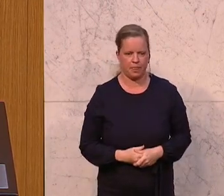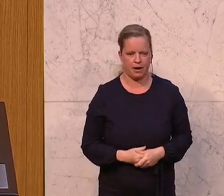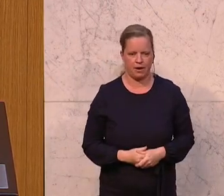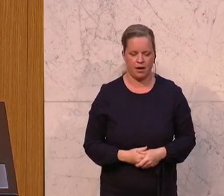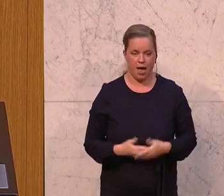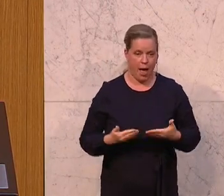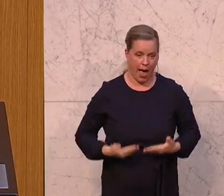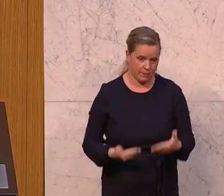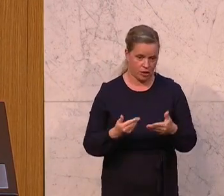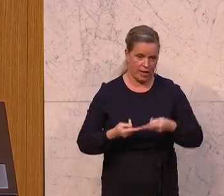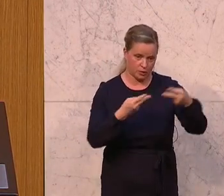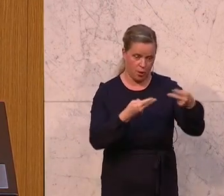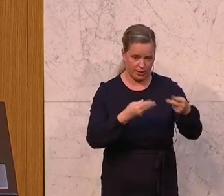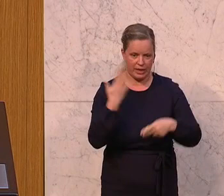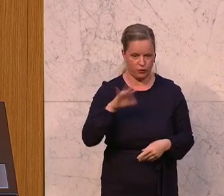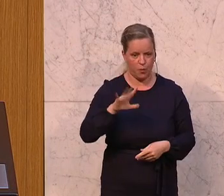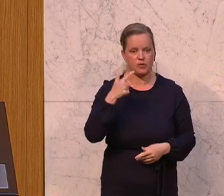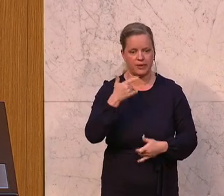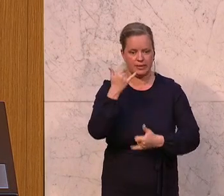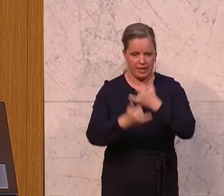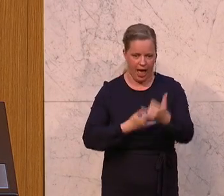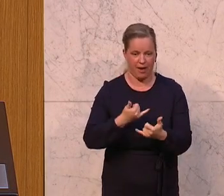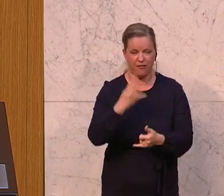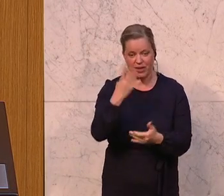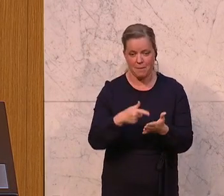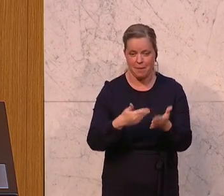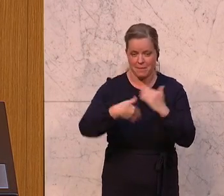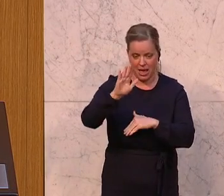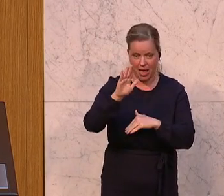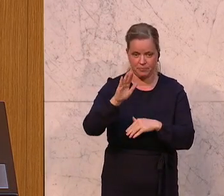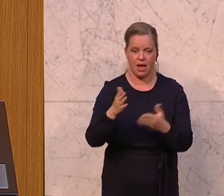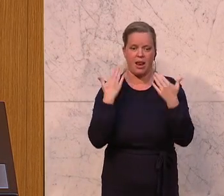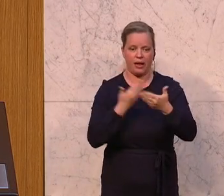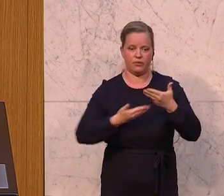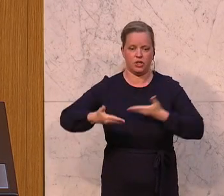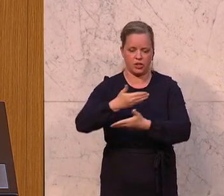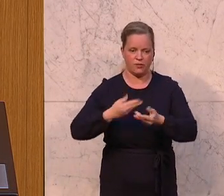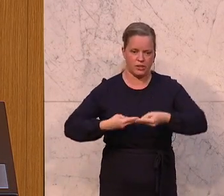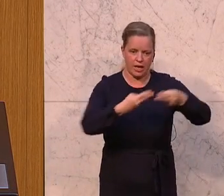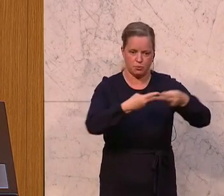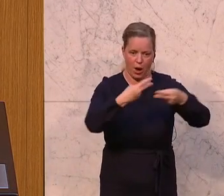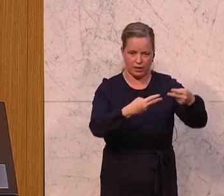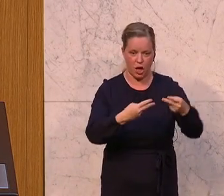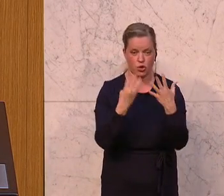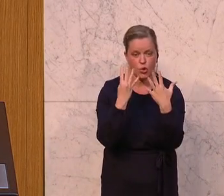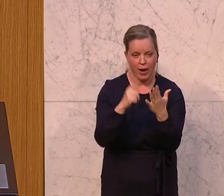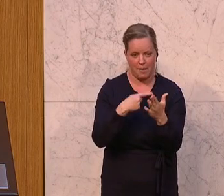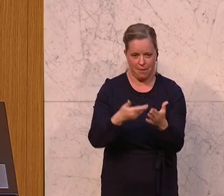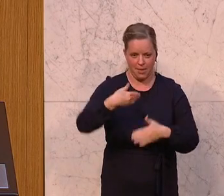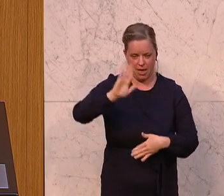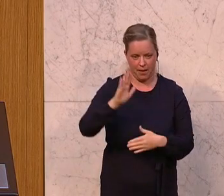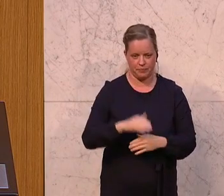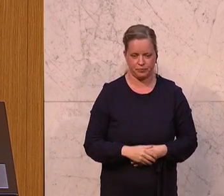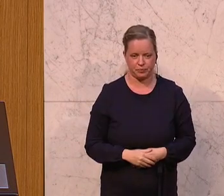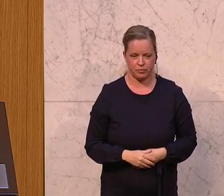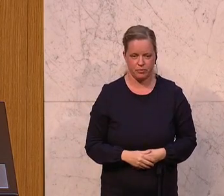sich in den letzten 25 Jahren vervierfacht, Landwirtschaftsexporte übrigens verneunfacht. Und man kann nicht oft genug